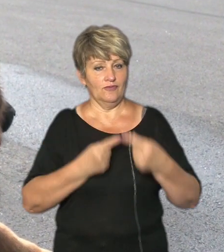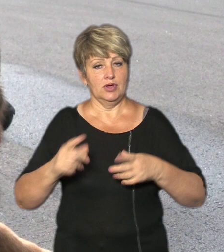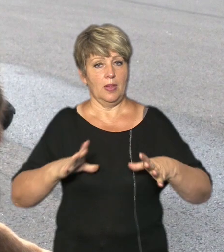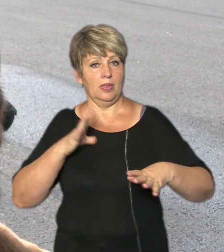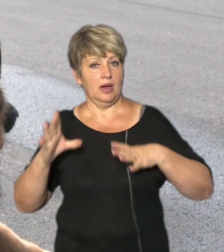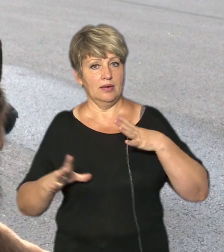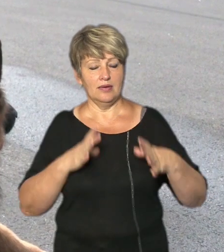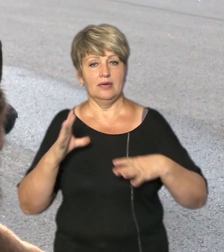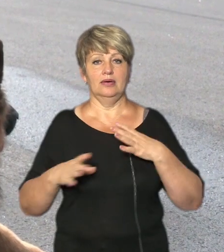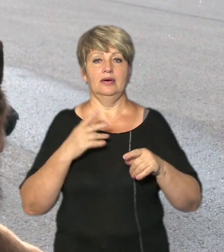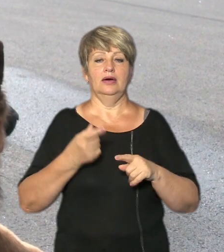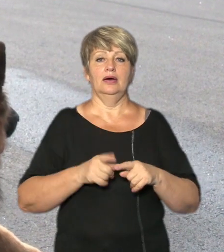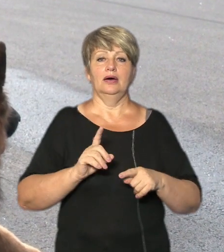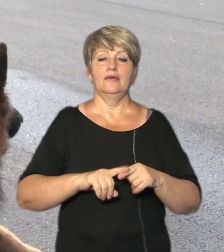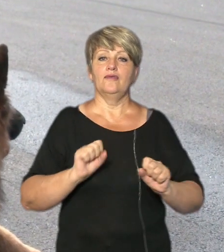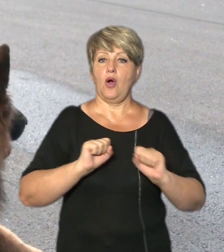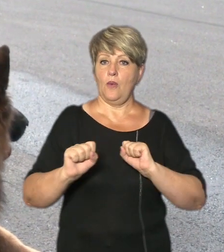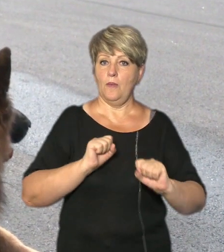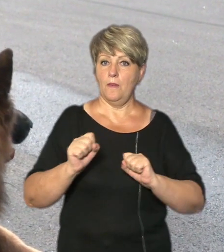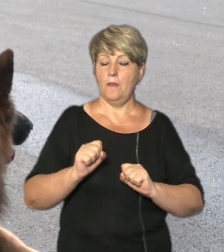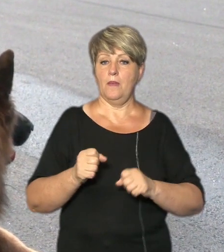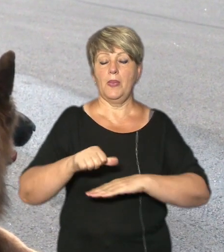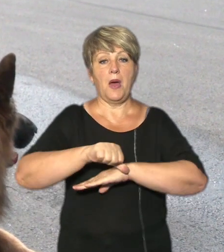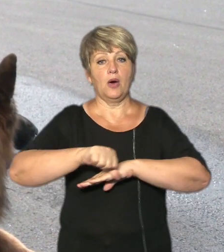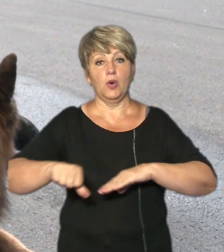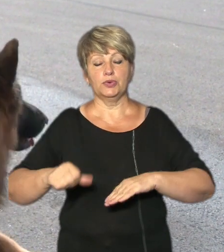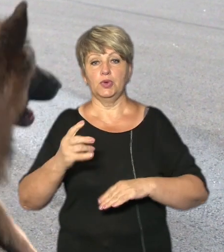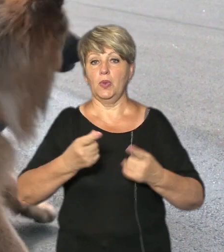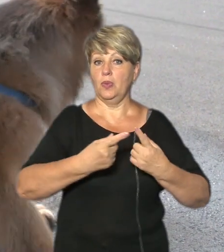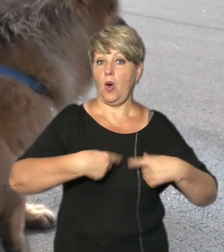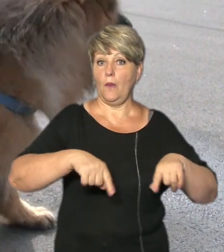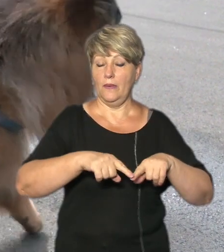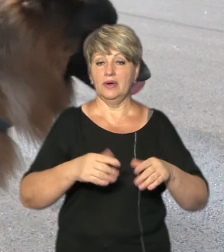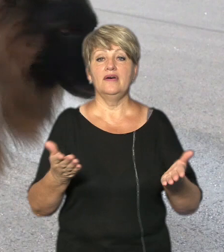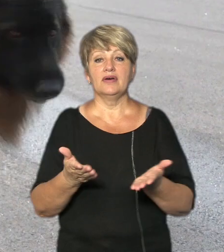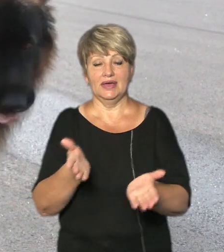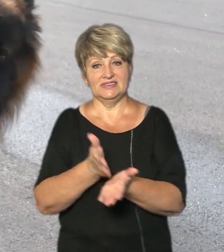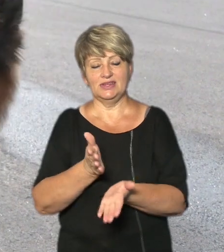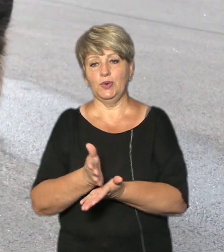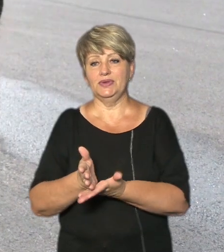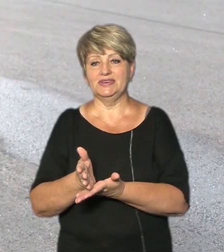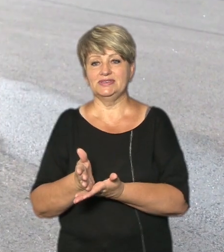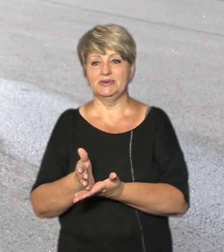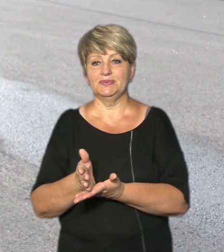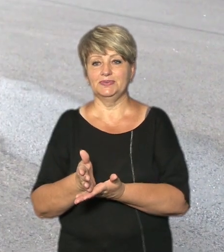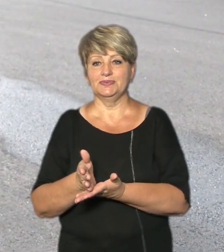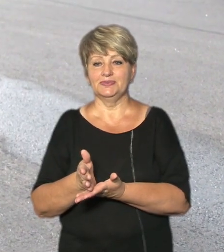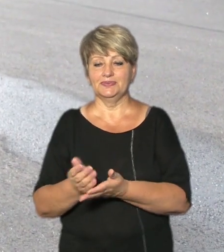Найбільші ділянки, які знаходяться під